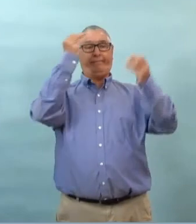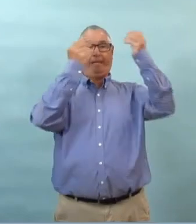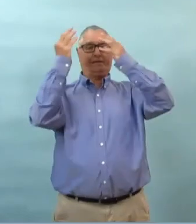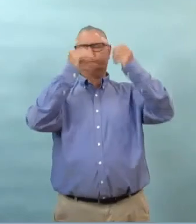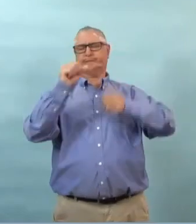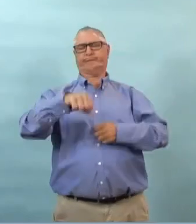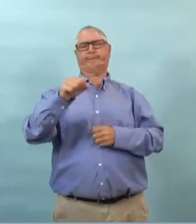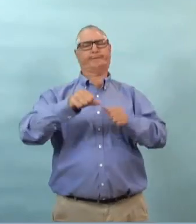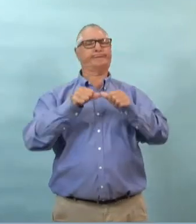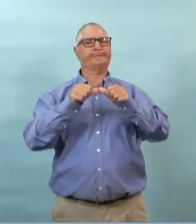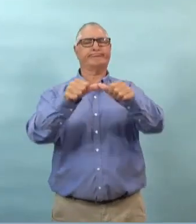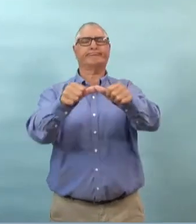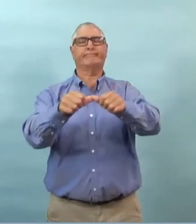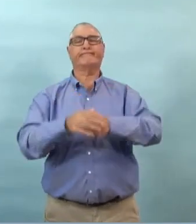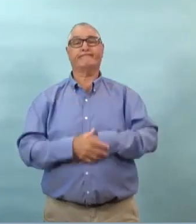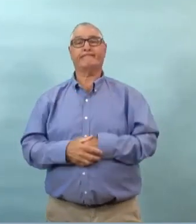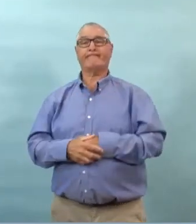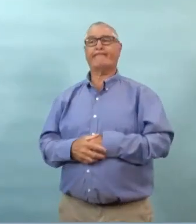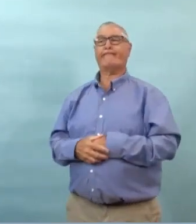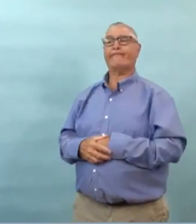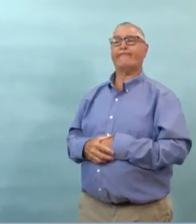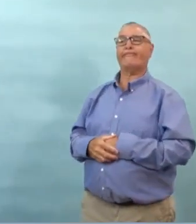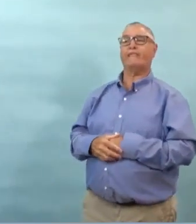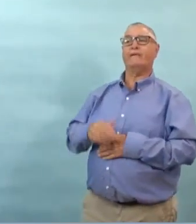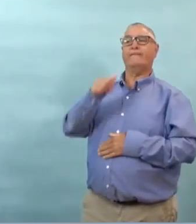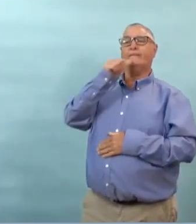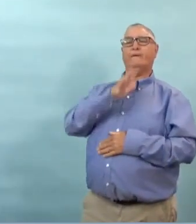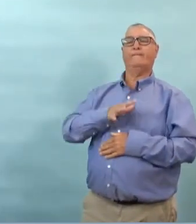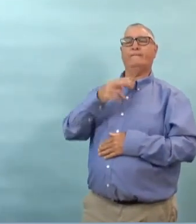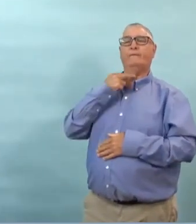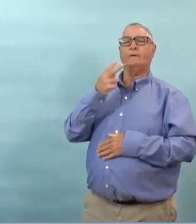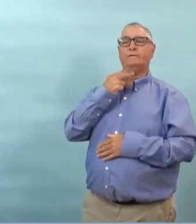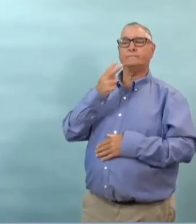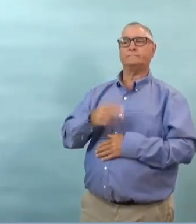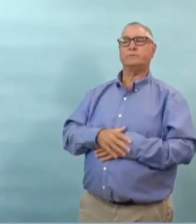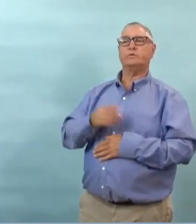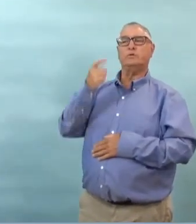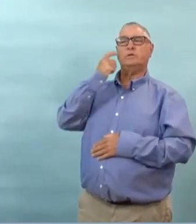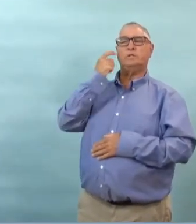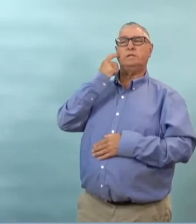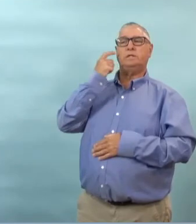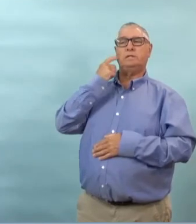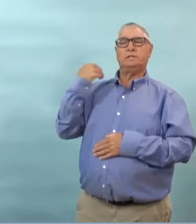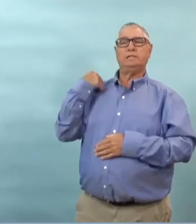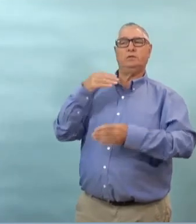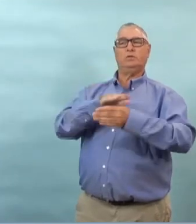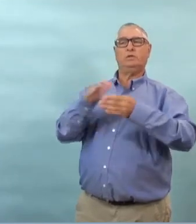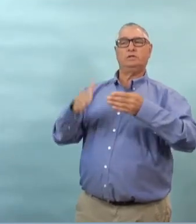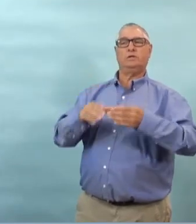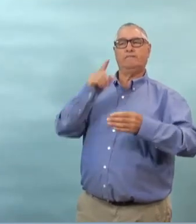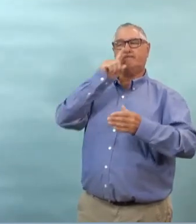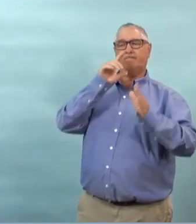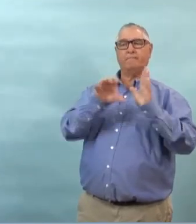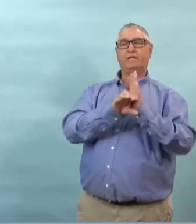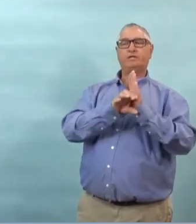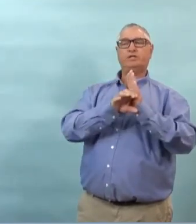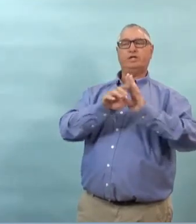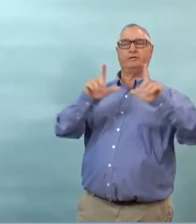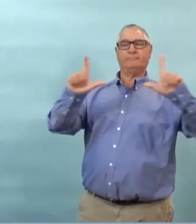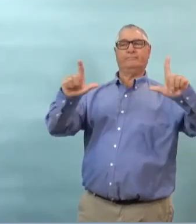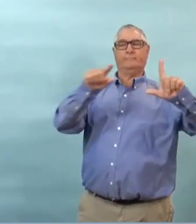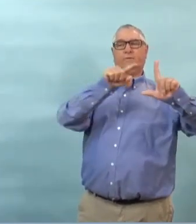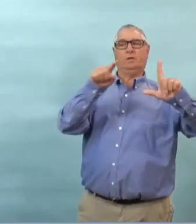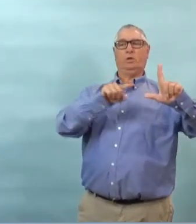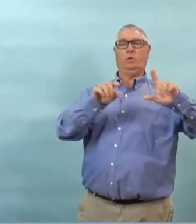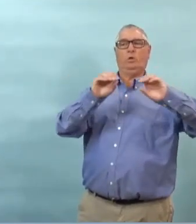provinces les autorités sanitaires les gouvernements vont devoir discuter donc juste une question ici sur vous avez